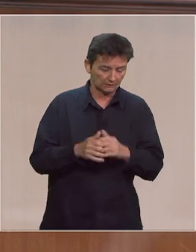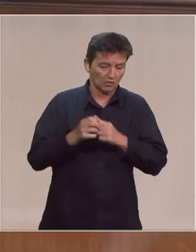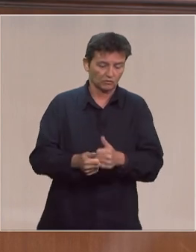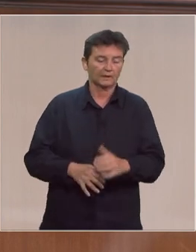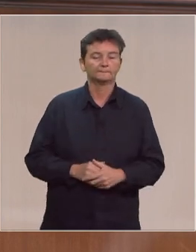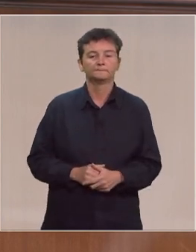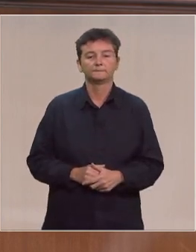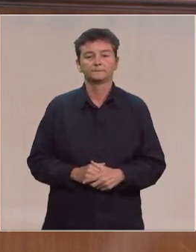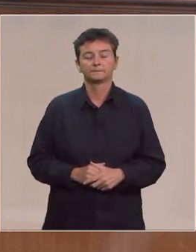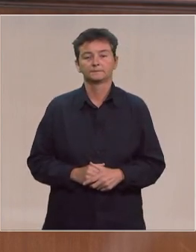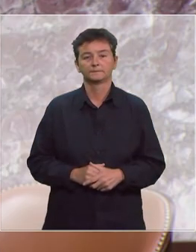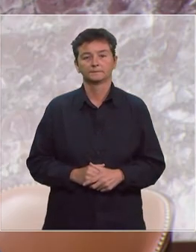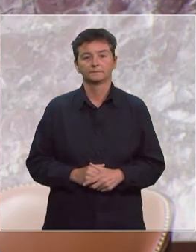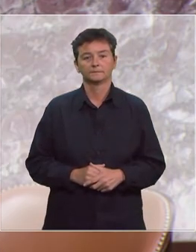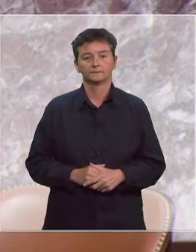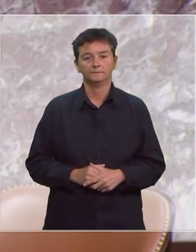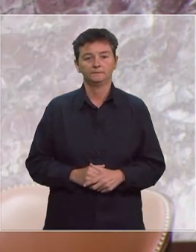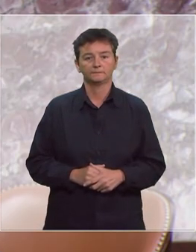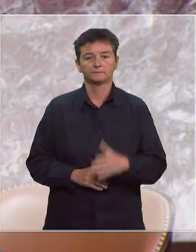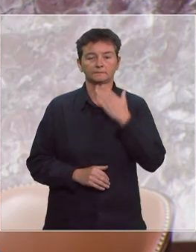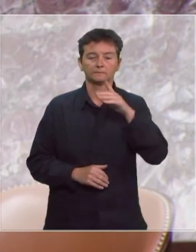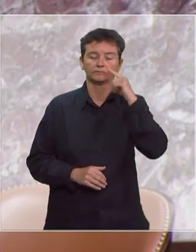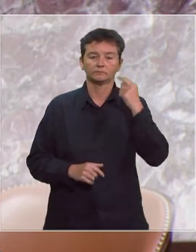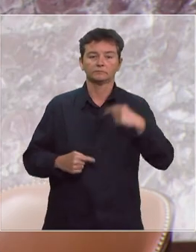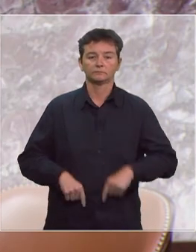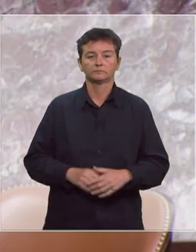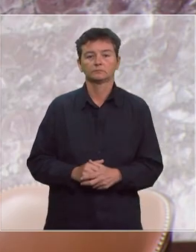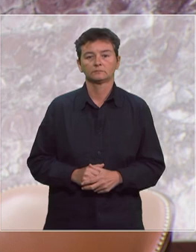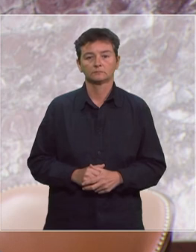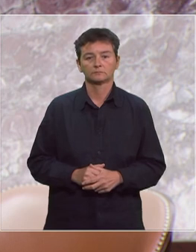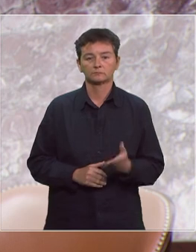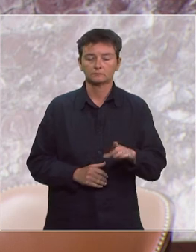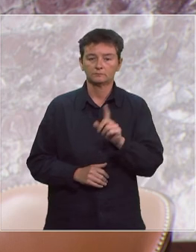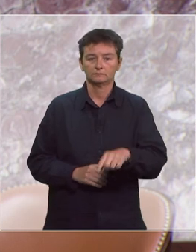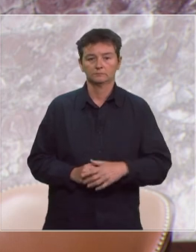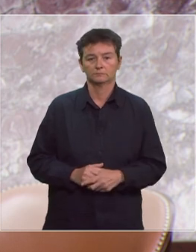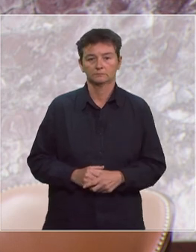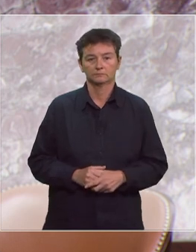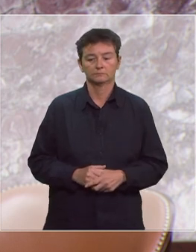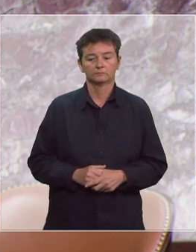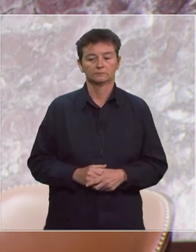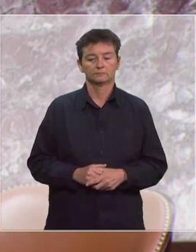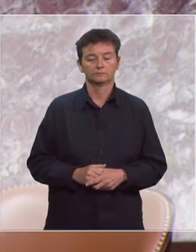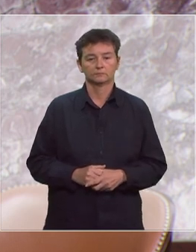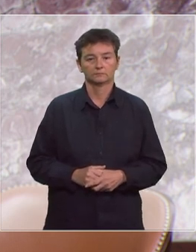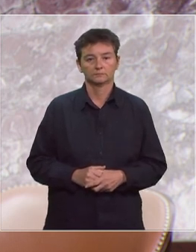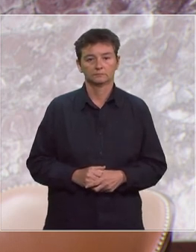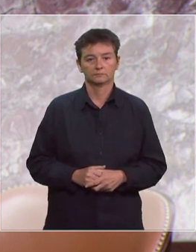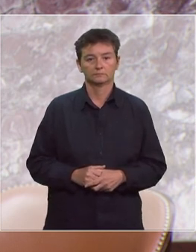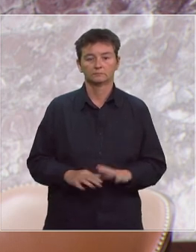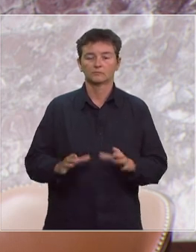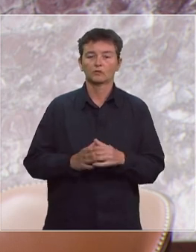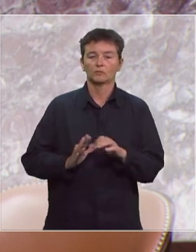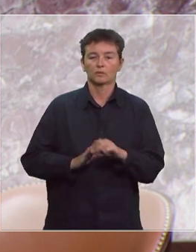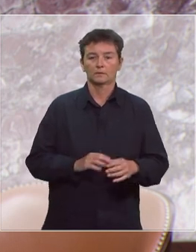confinement je vous remercie merci monsieur le ministre la parole est à monsieur Stéphane Peux pour le groupe de la gauche démocrate et